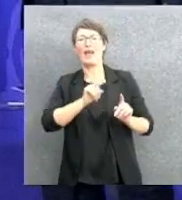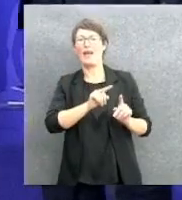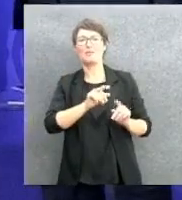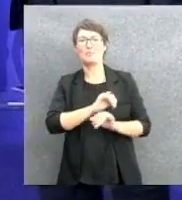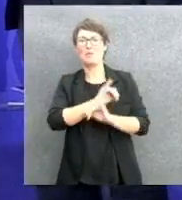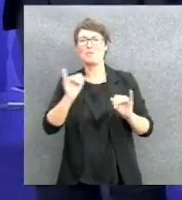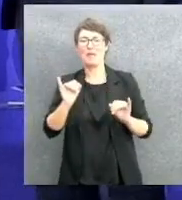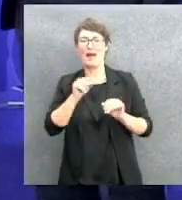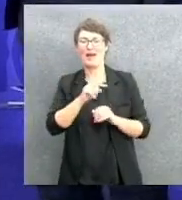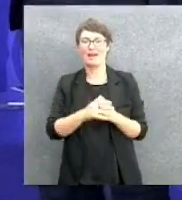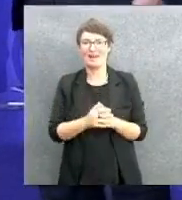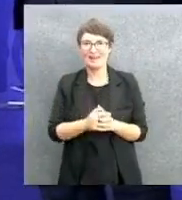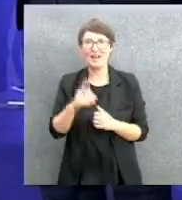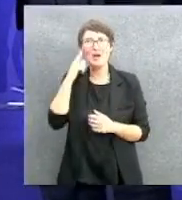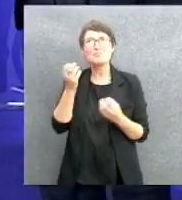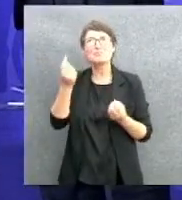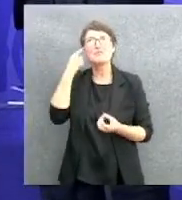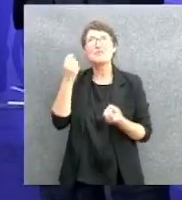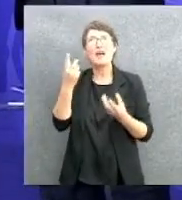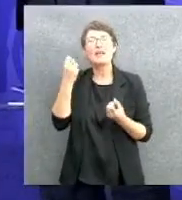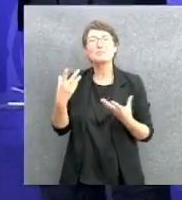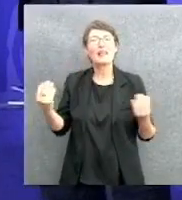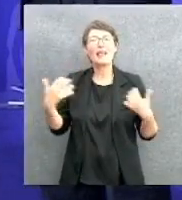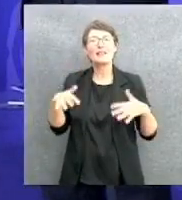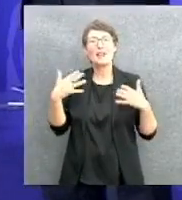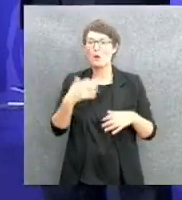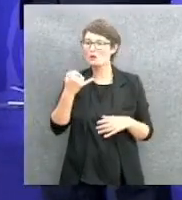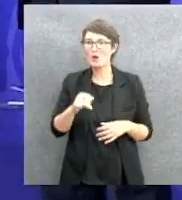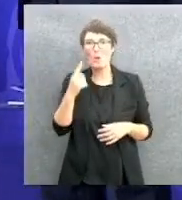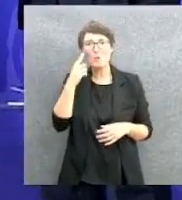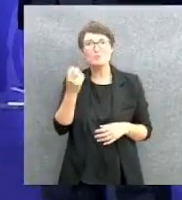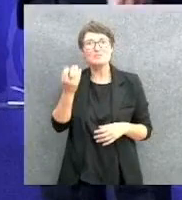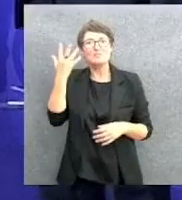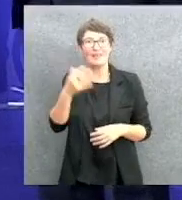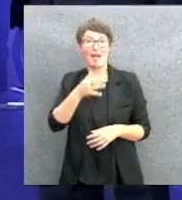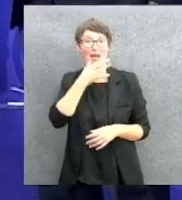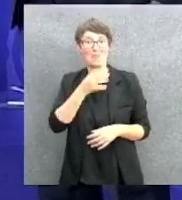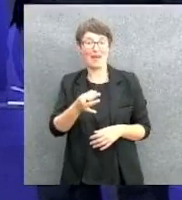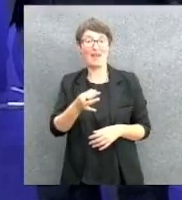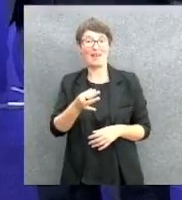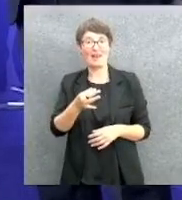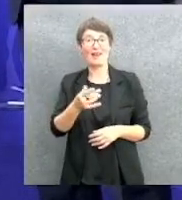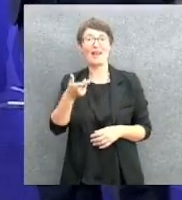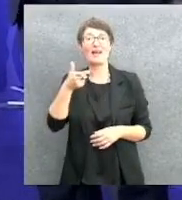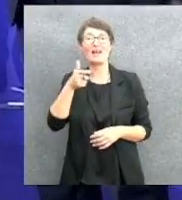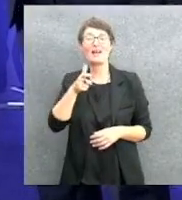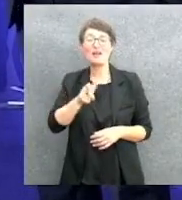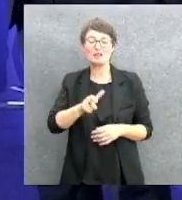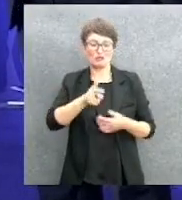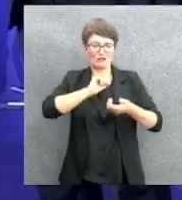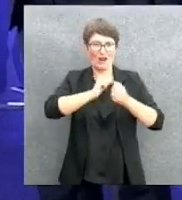E avete sentito che l'ultima invenzione è veramente bella, perché affianca alla lotta di